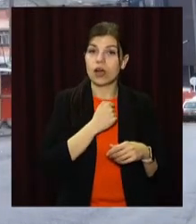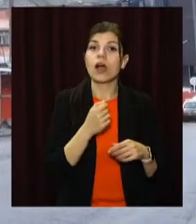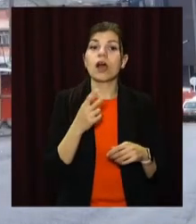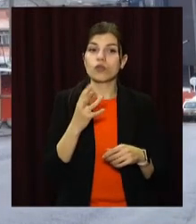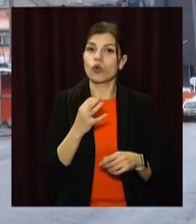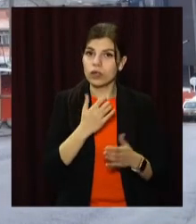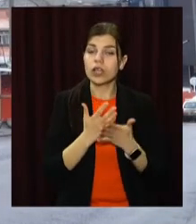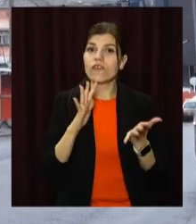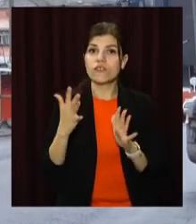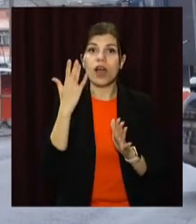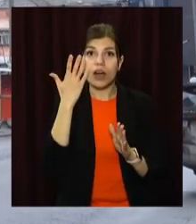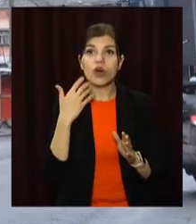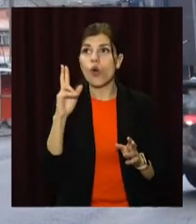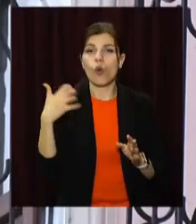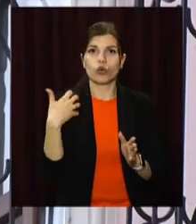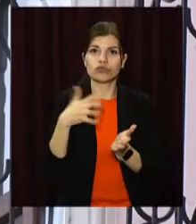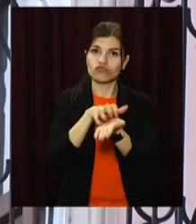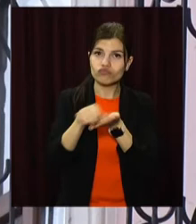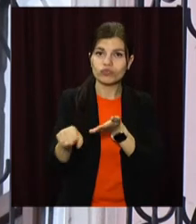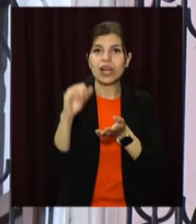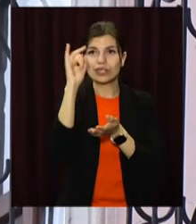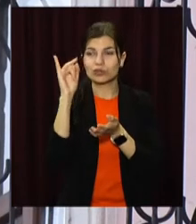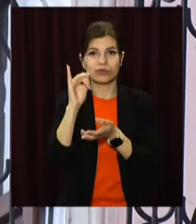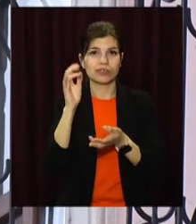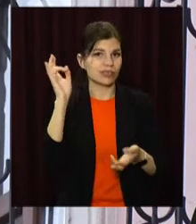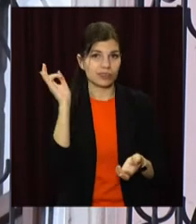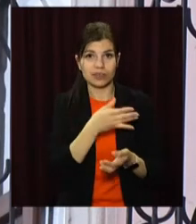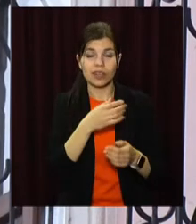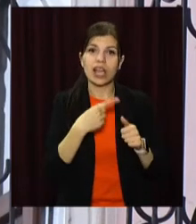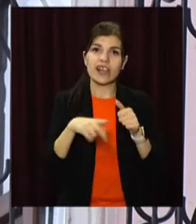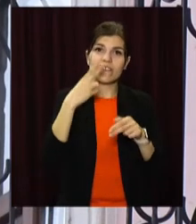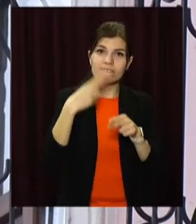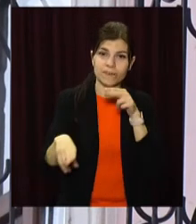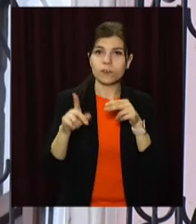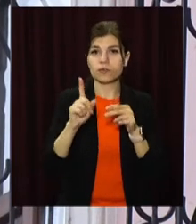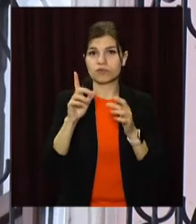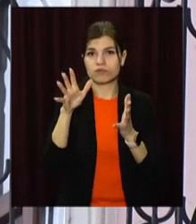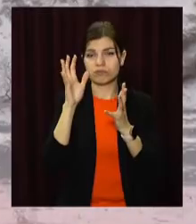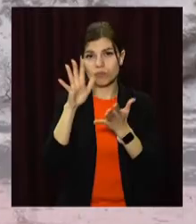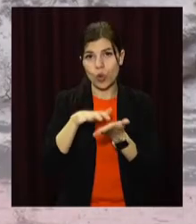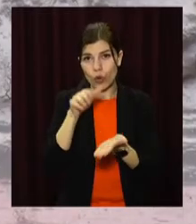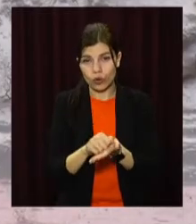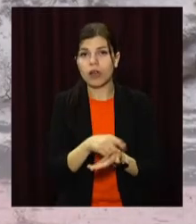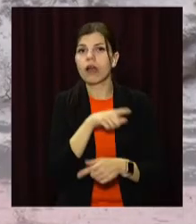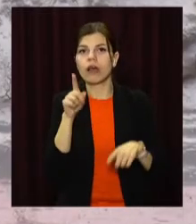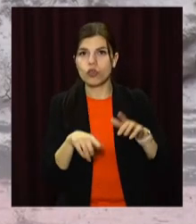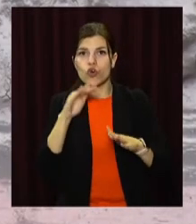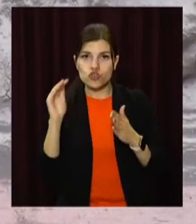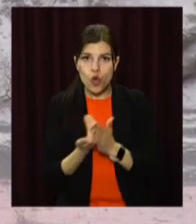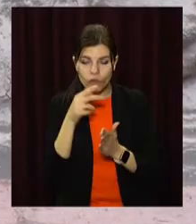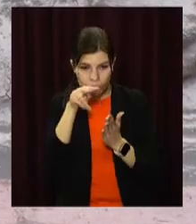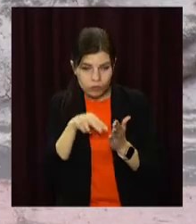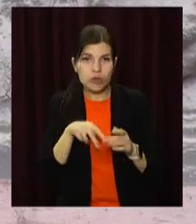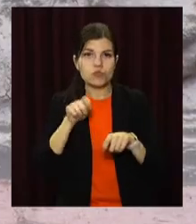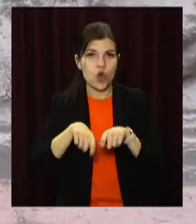старовинні об'єкти хочуть знищити або навмисно задають їм шкоди, не поодинокі. Тому дані реєстру періодично оновлюють і для